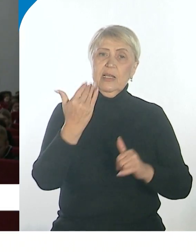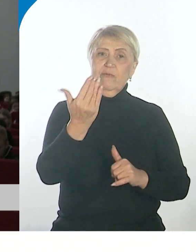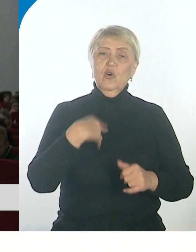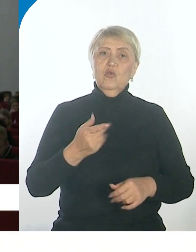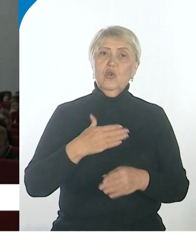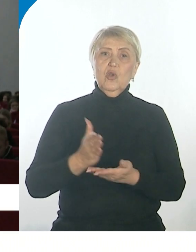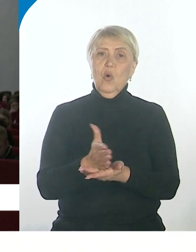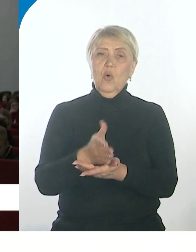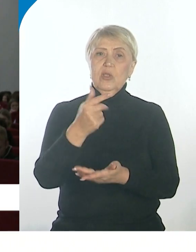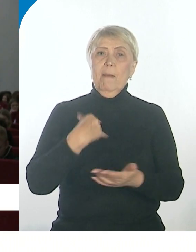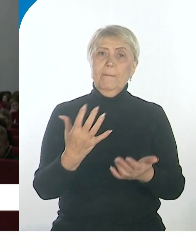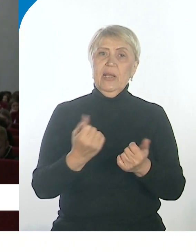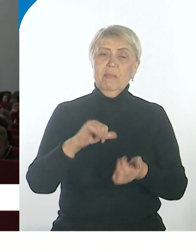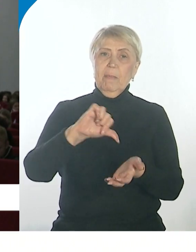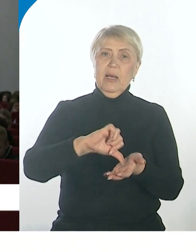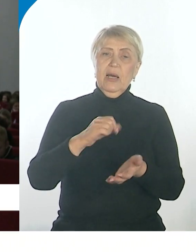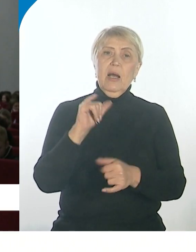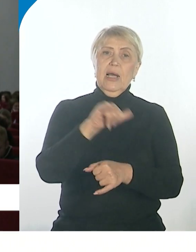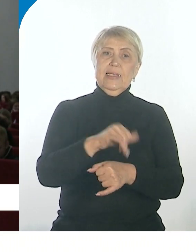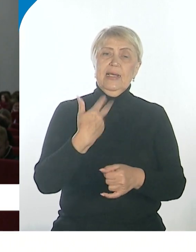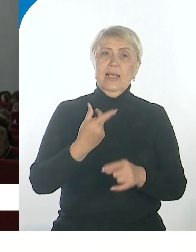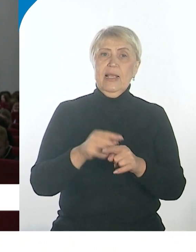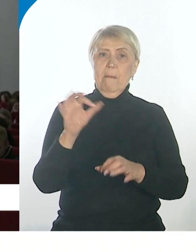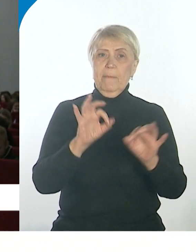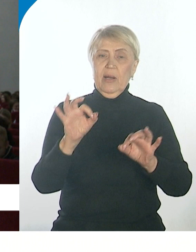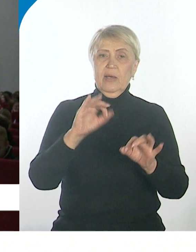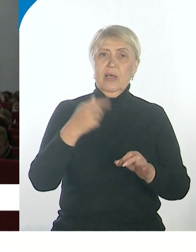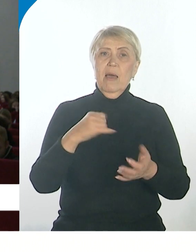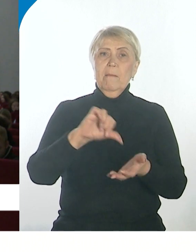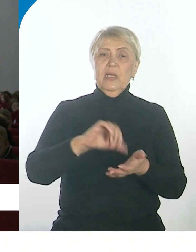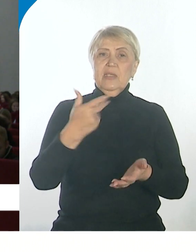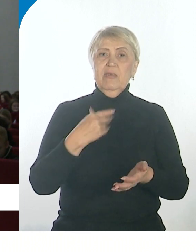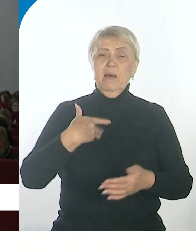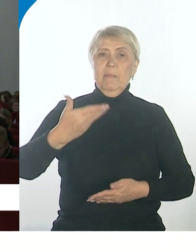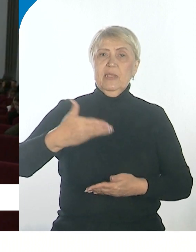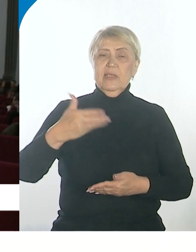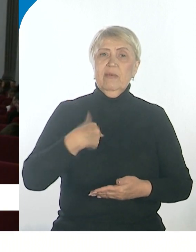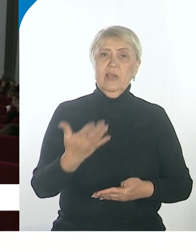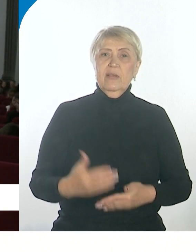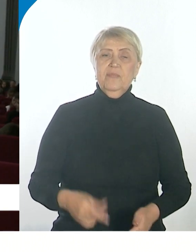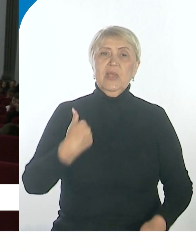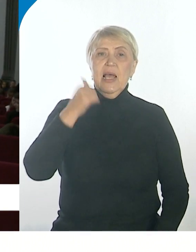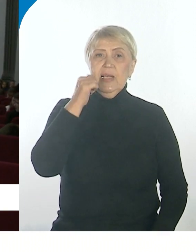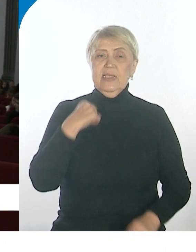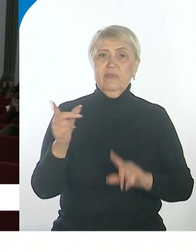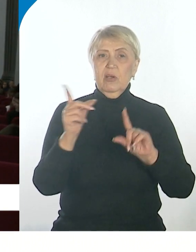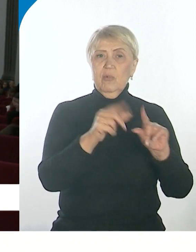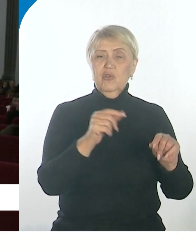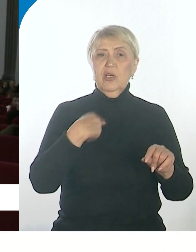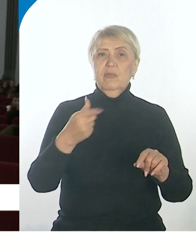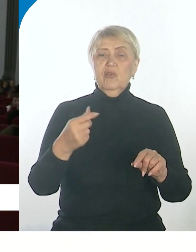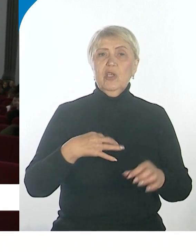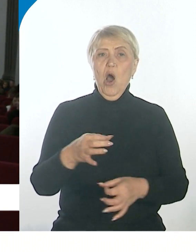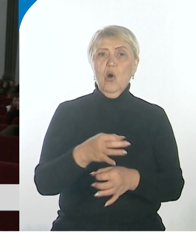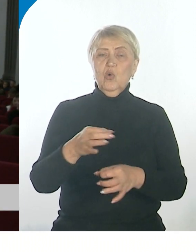третий год мы принимаем у себя гостей проекта для представления презентации на базе нашего университета. Уже завтра мы едем на окружной этап и